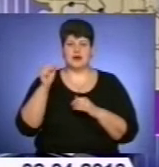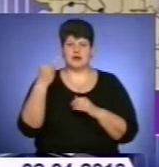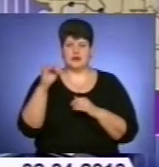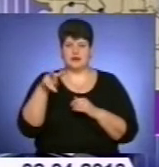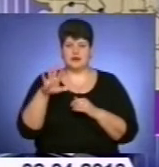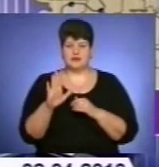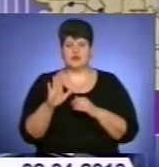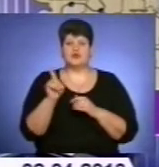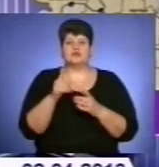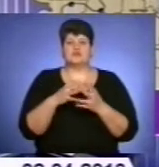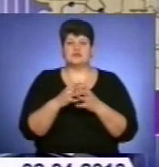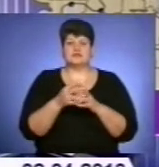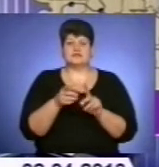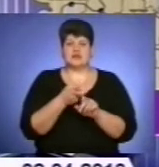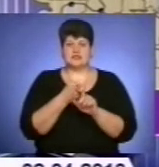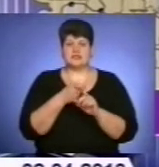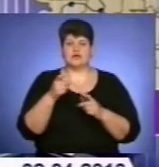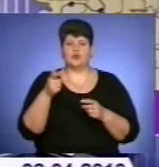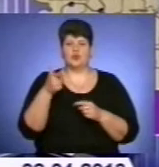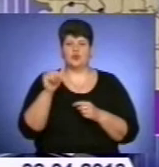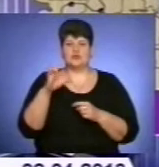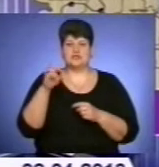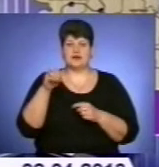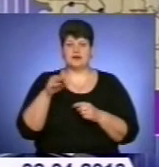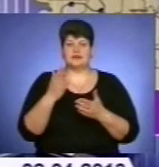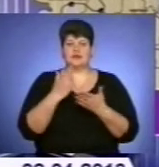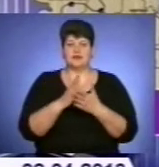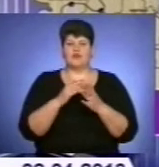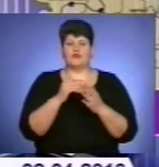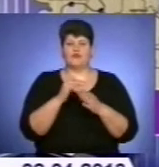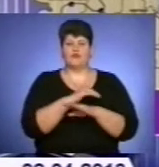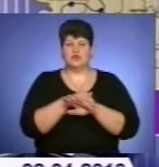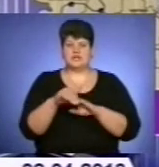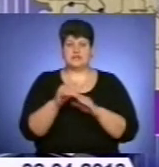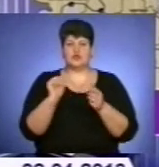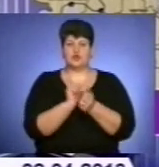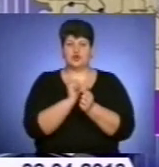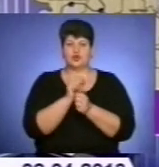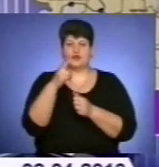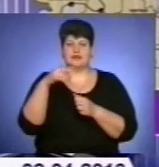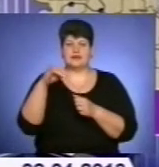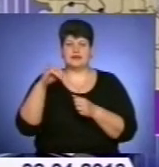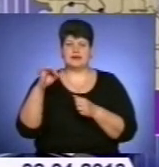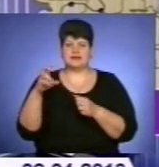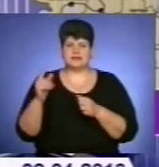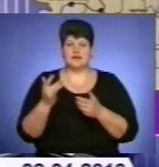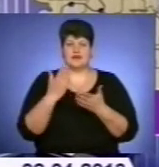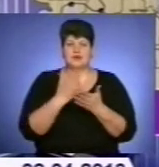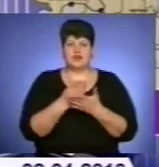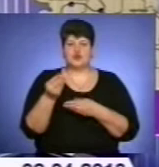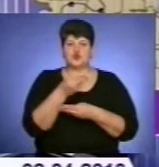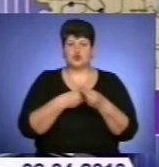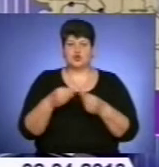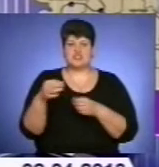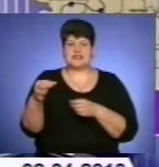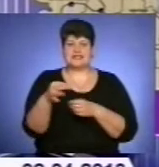селища Вусятин проблематичною є вулиця Суходільська, яка знаходиться в зоні підтоплення штучно створених ставків, які сполучені